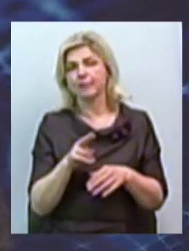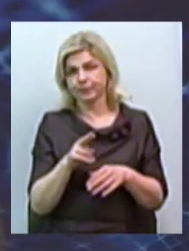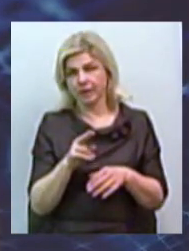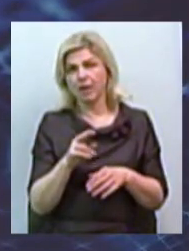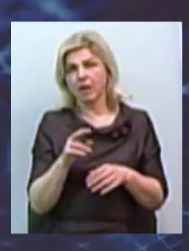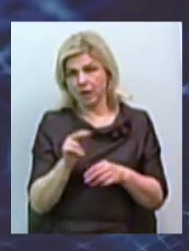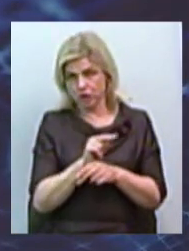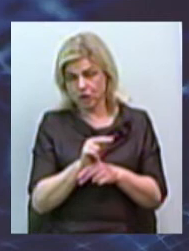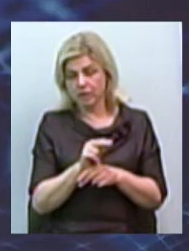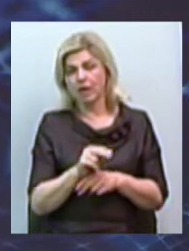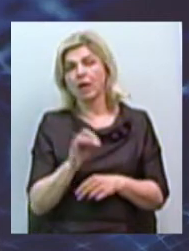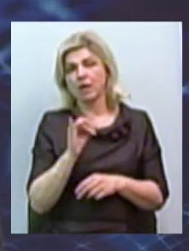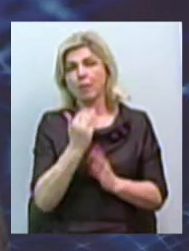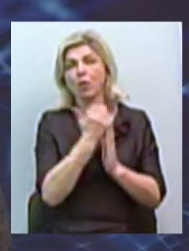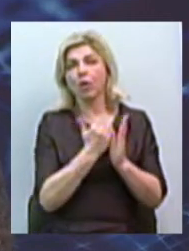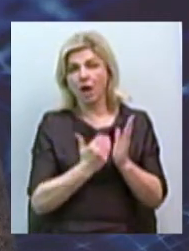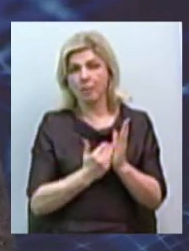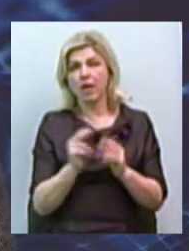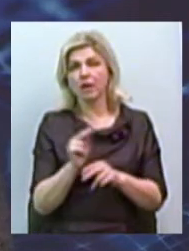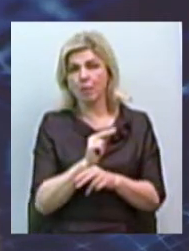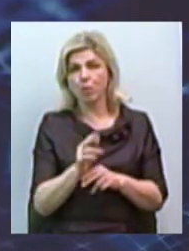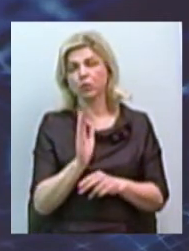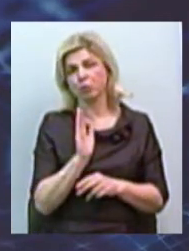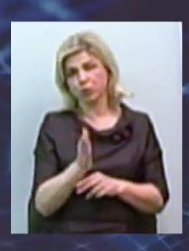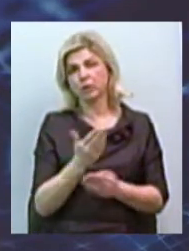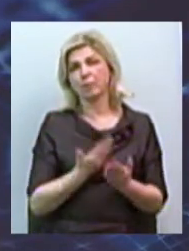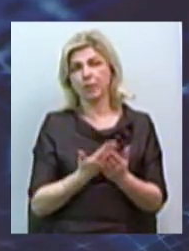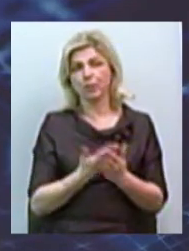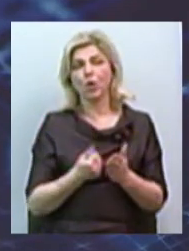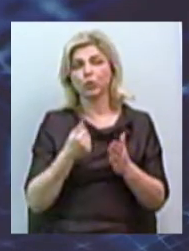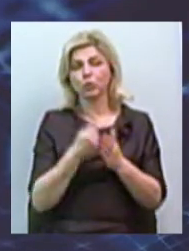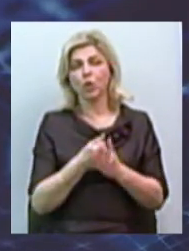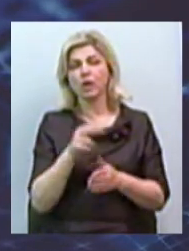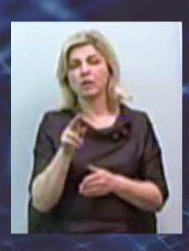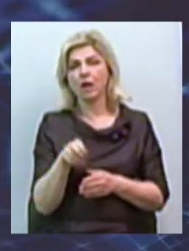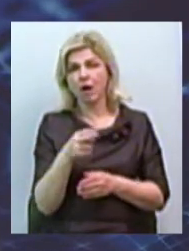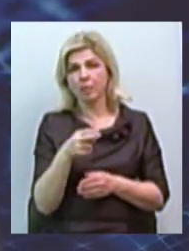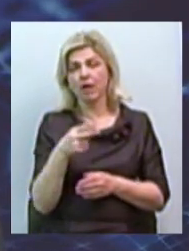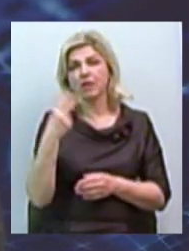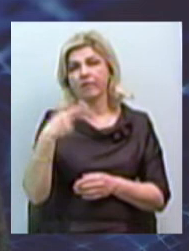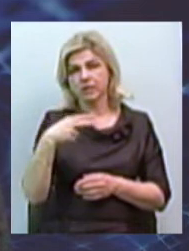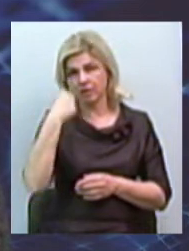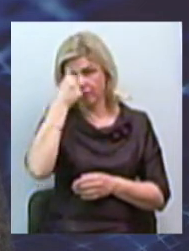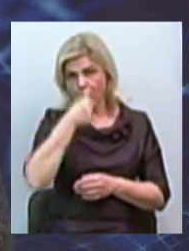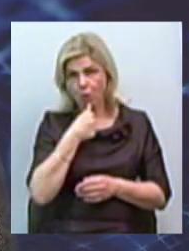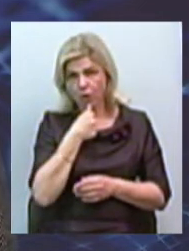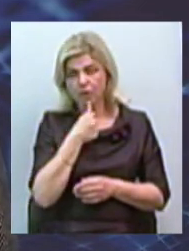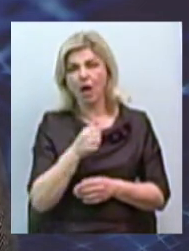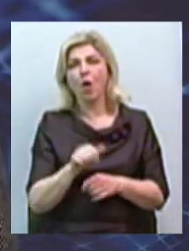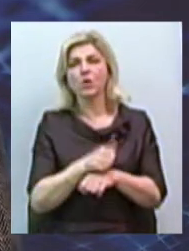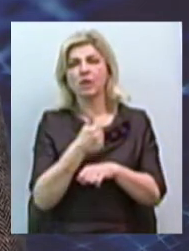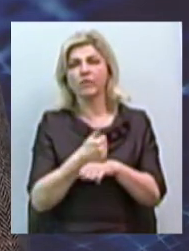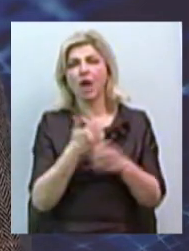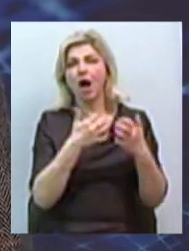По программе ремонт будет производиться до декабря 2020 года. Основные